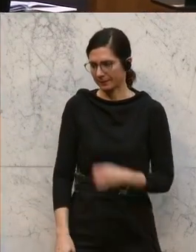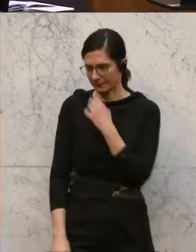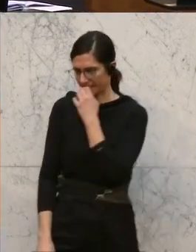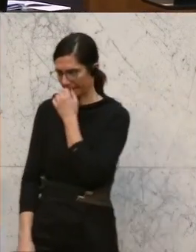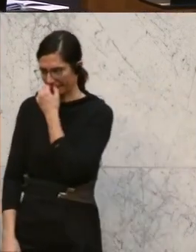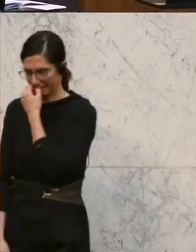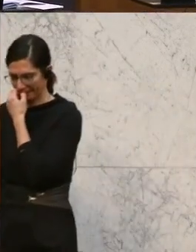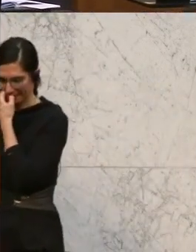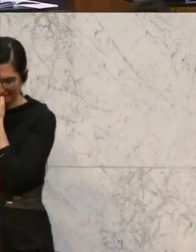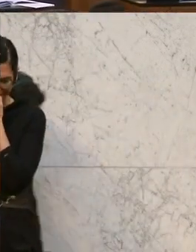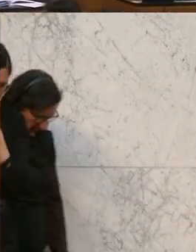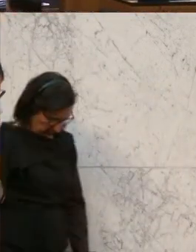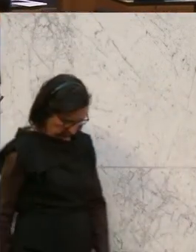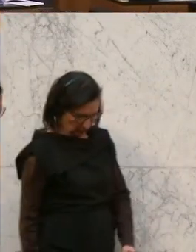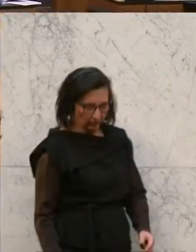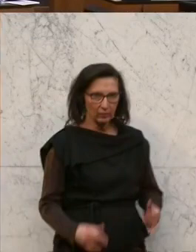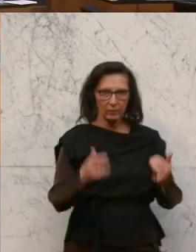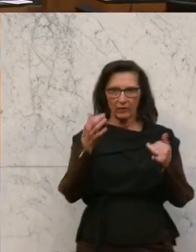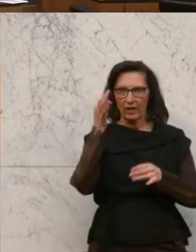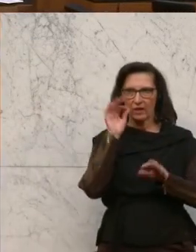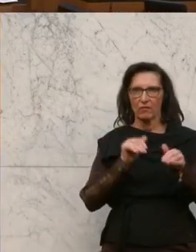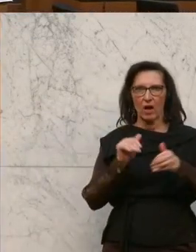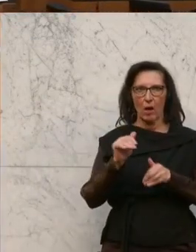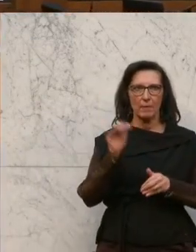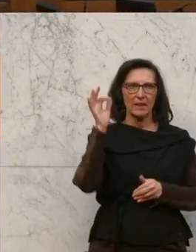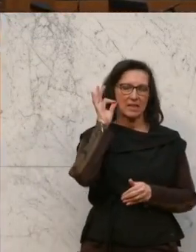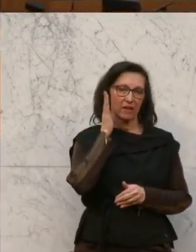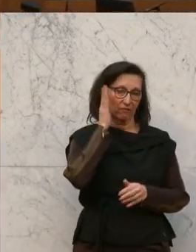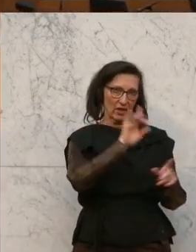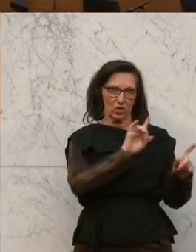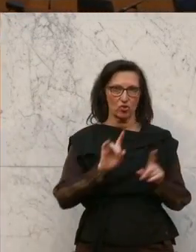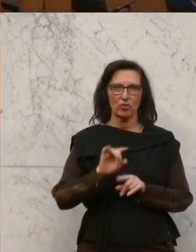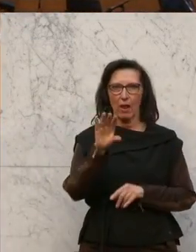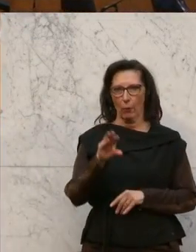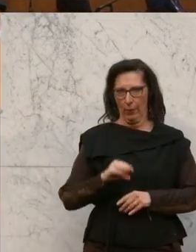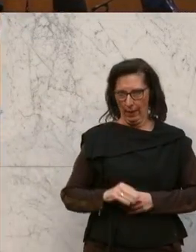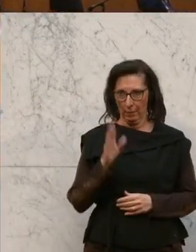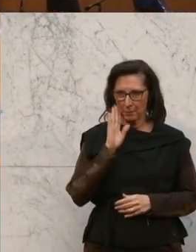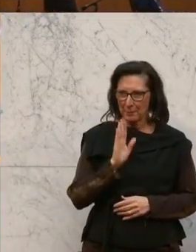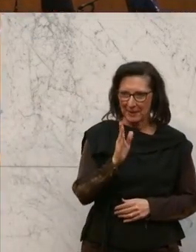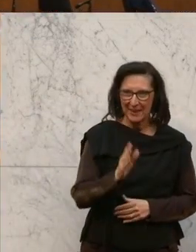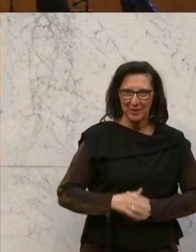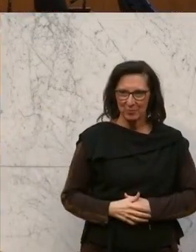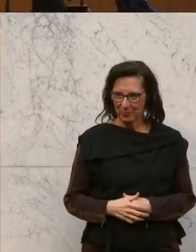Zu einer Stellungnahme nun, Frau Bundeskanzlerin. Es handele sich hier um eine Ablenkungsnovelle, kritisiert Janik Schetti von Eneos.